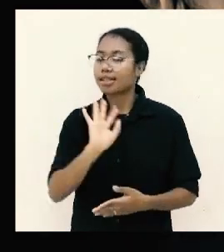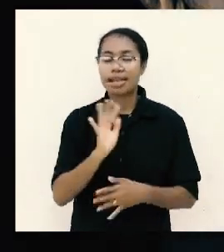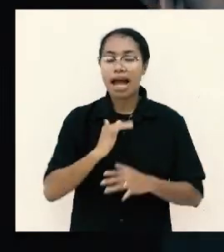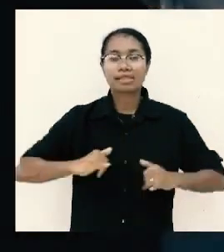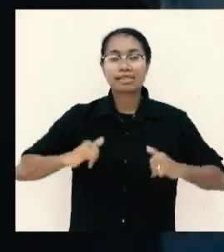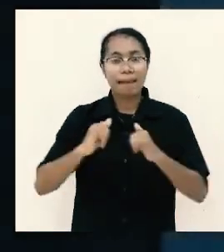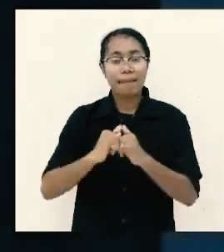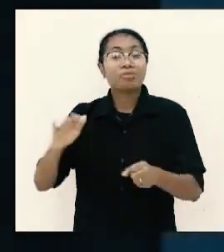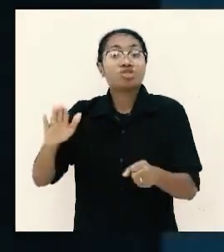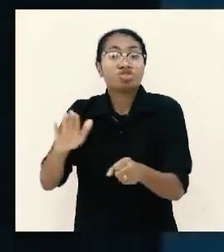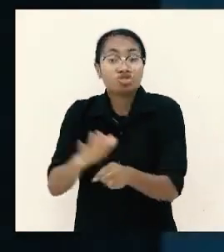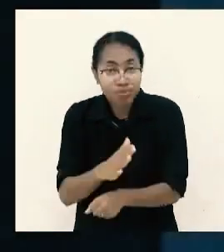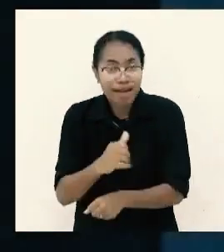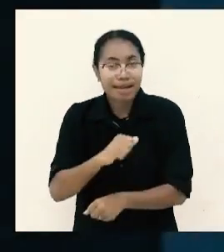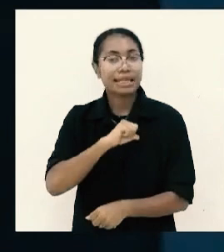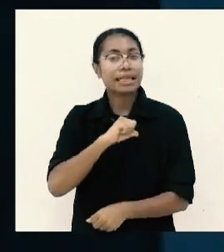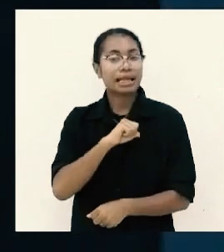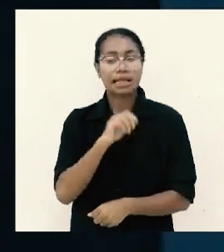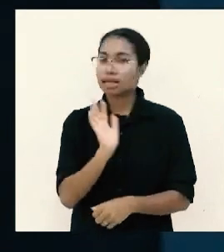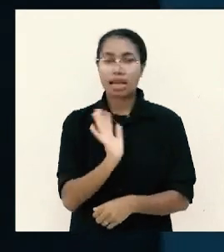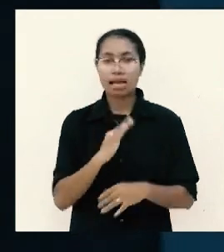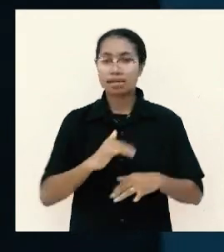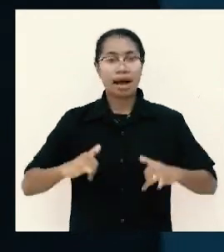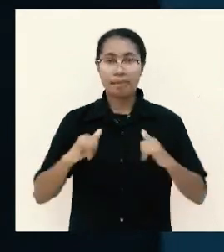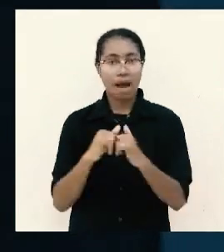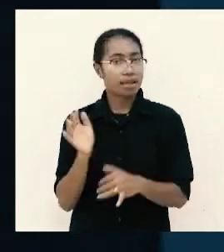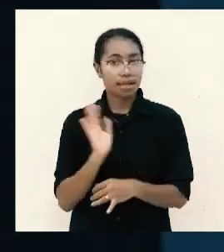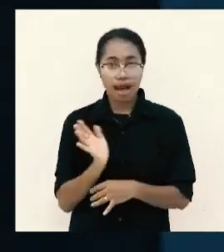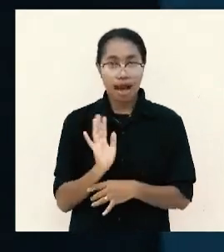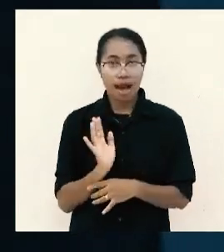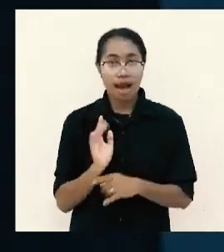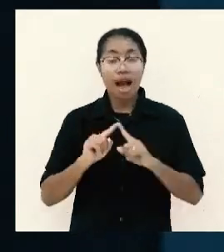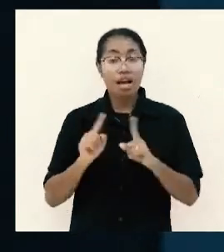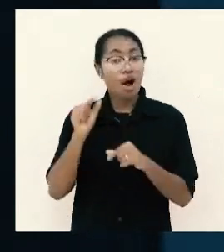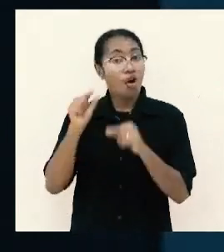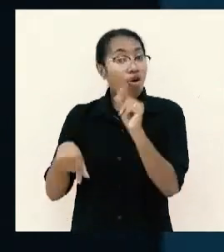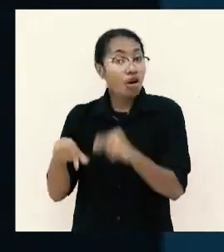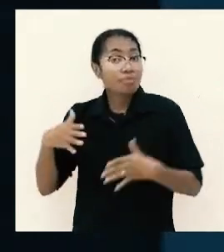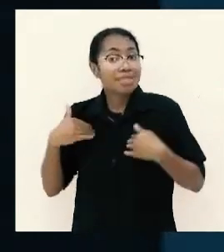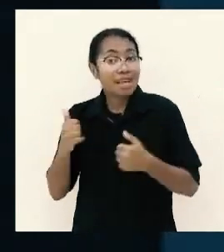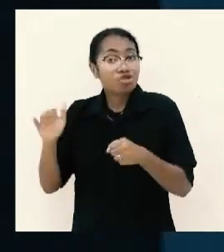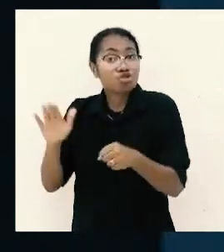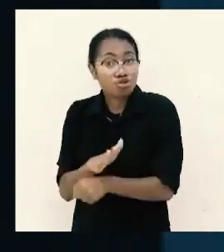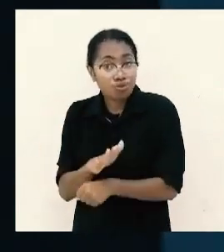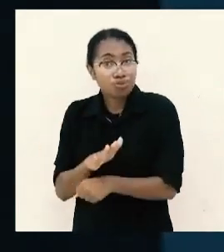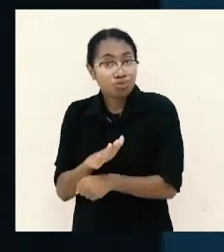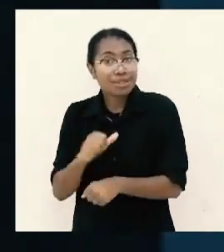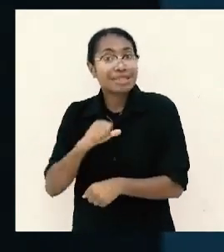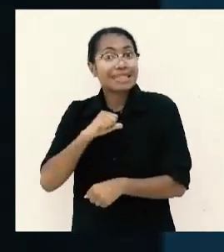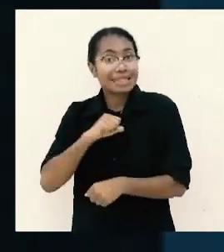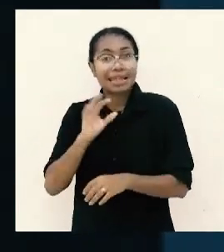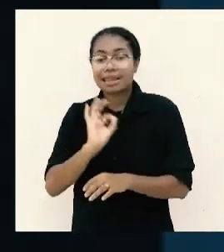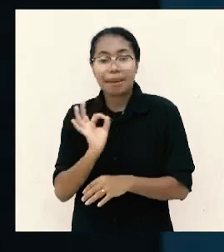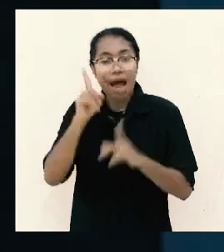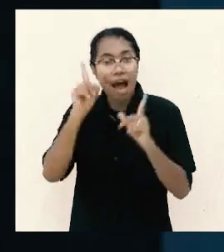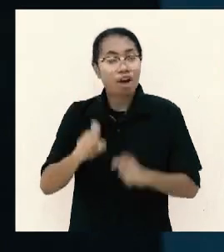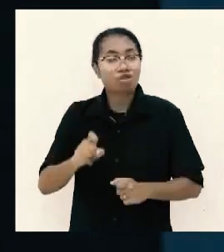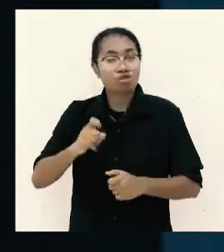mencukupkan diri karena orang bisa mencukupkan diri tanpa merasa puas